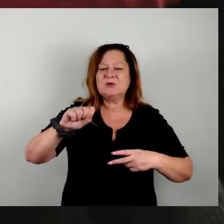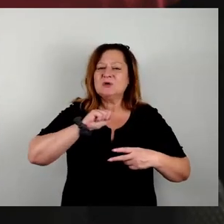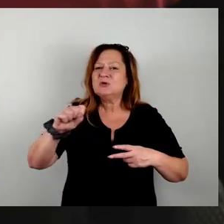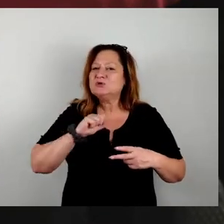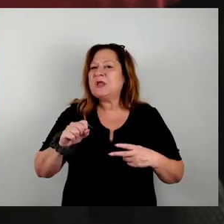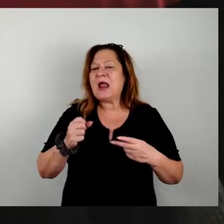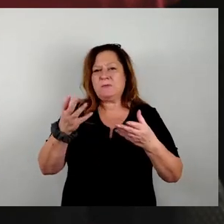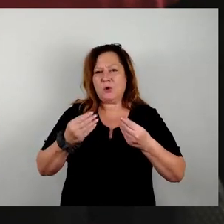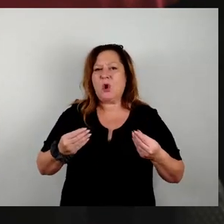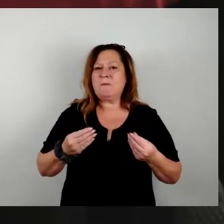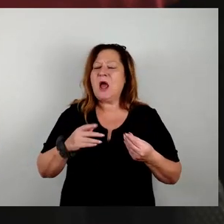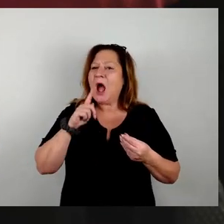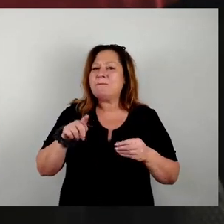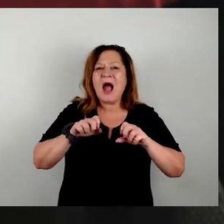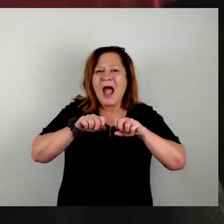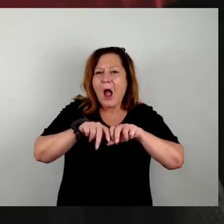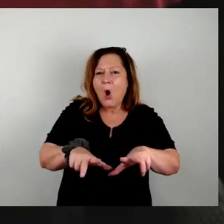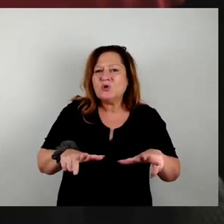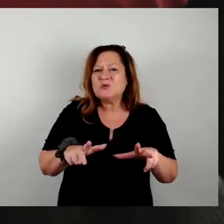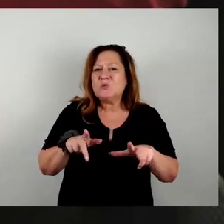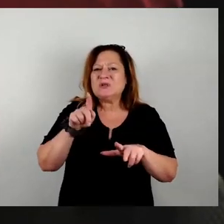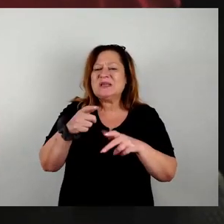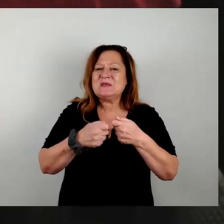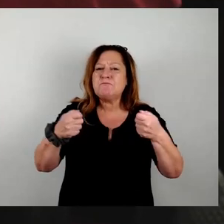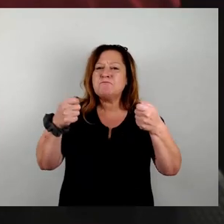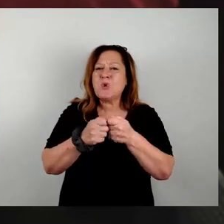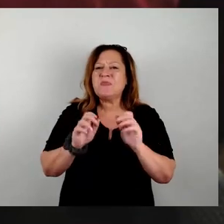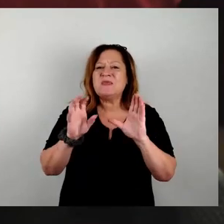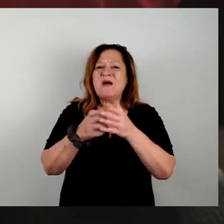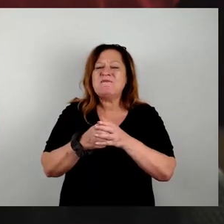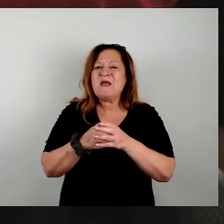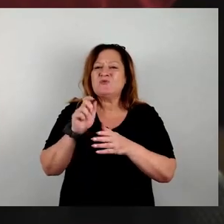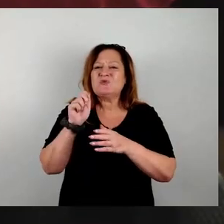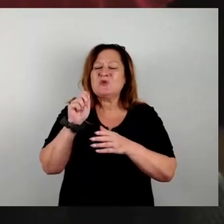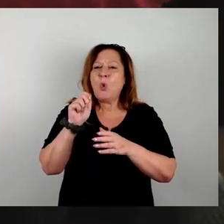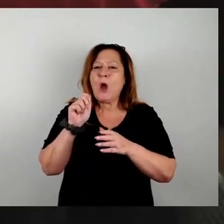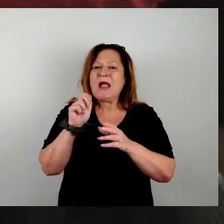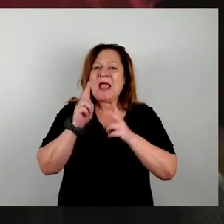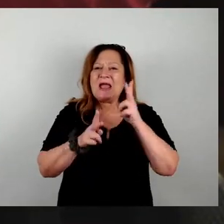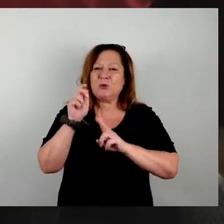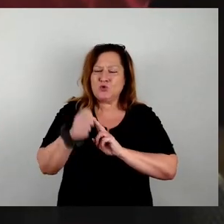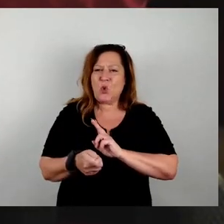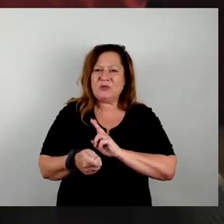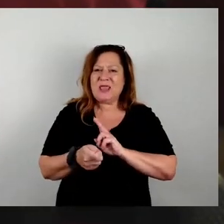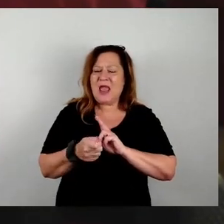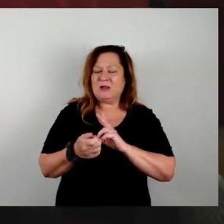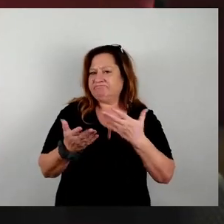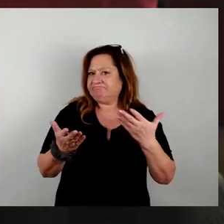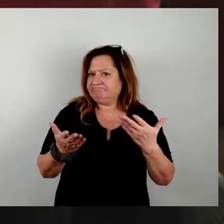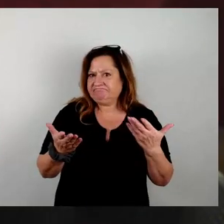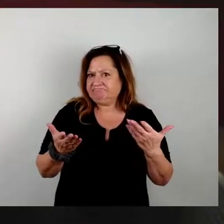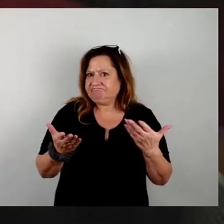Auswirkungen dieses Bundesverfassungsgerichtsurteil hat. Aber Sie müssen nicht eben deutlich machen, dass dieser